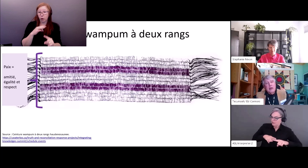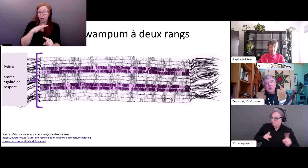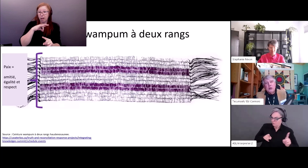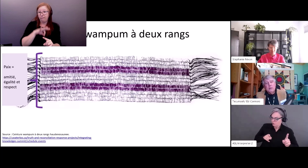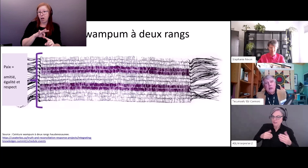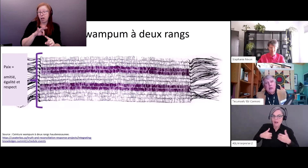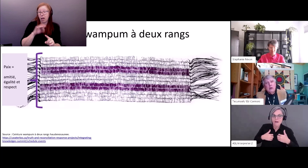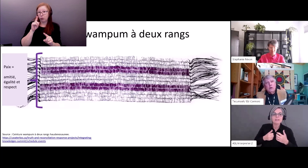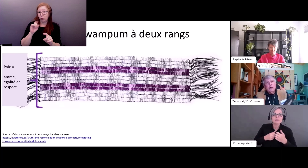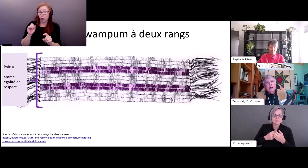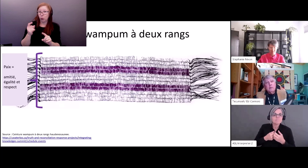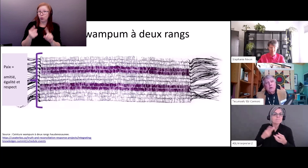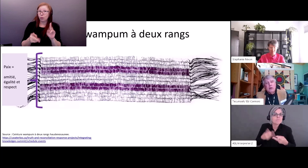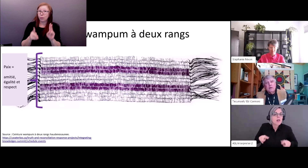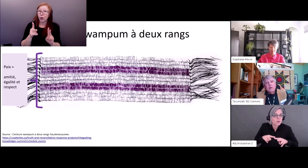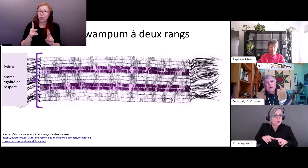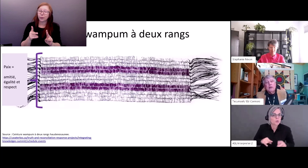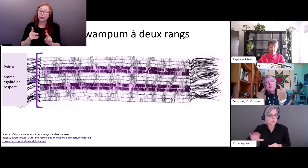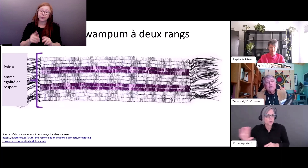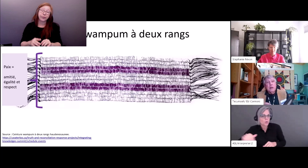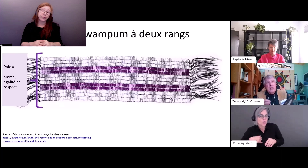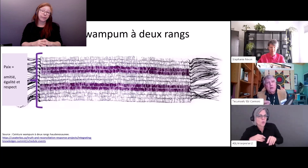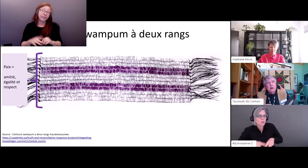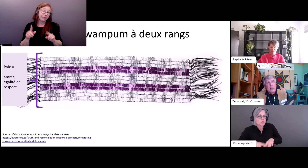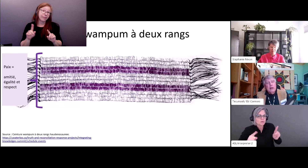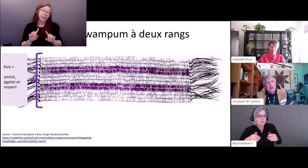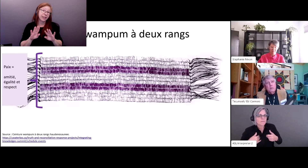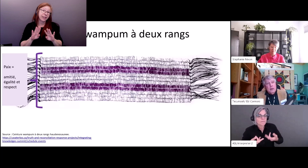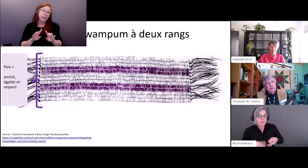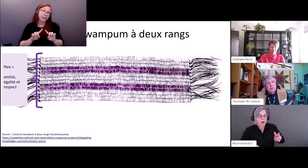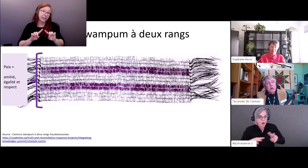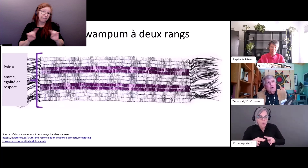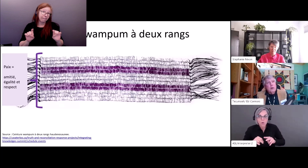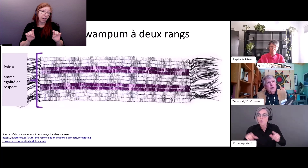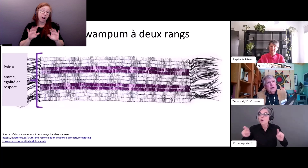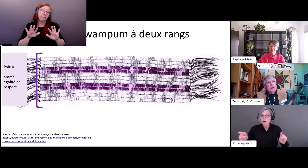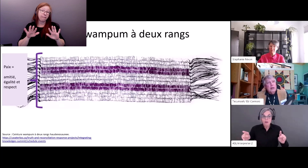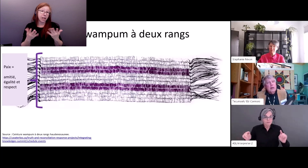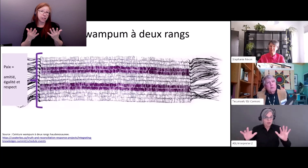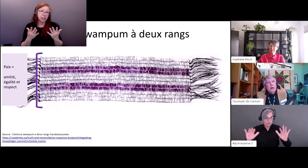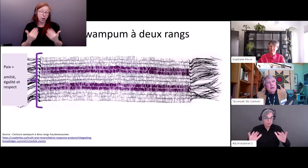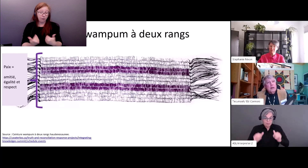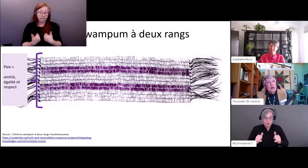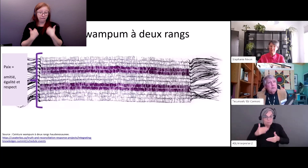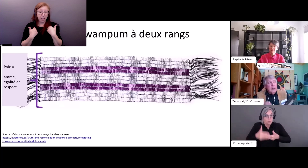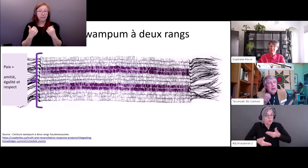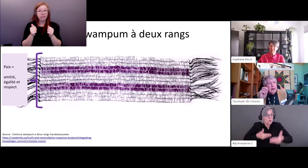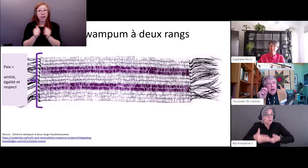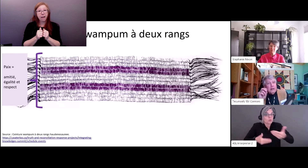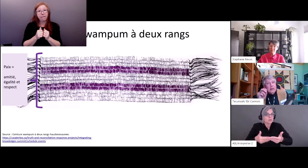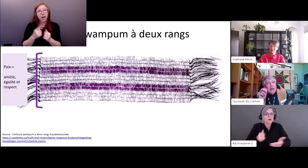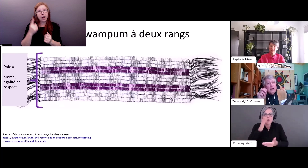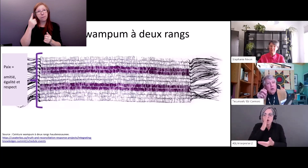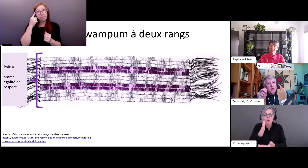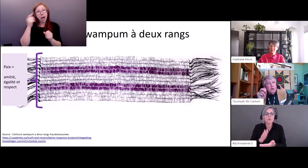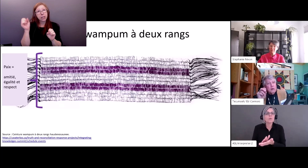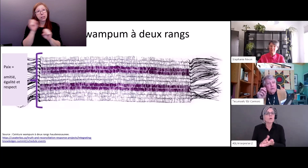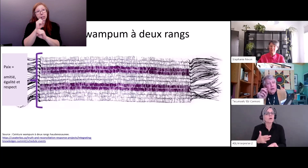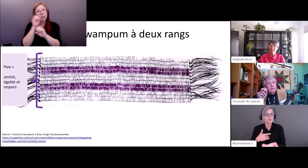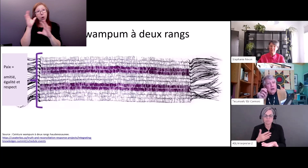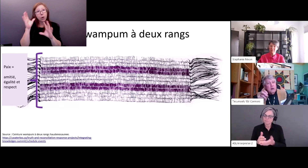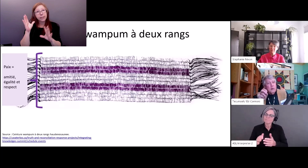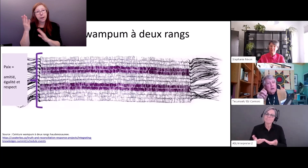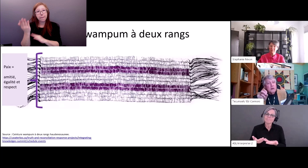on peut ensuite établir des liens d'amitié qui nous permettent de vivre en paix et en